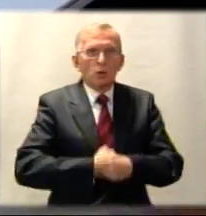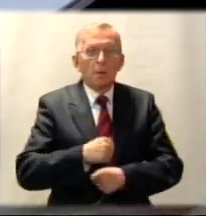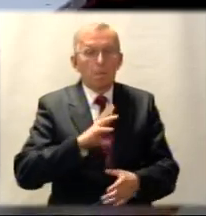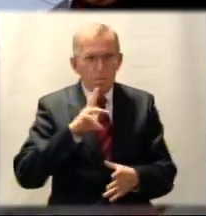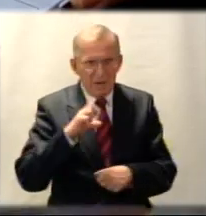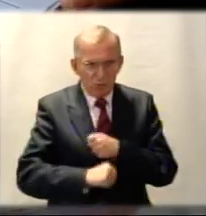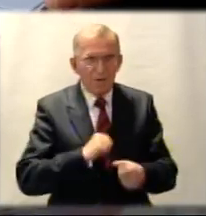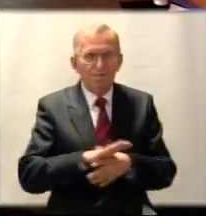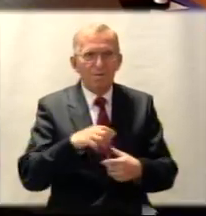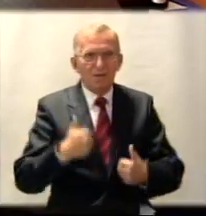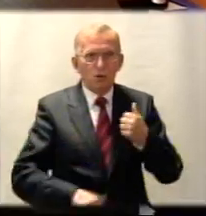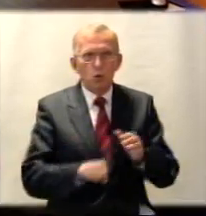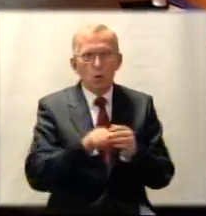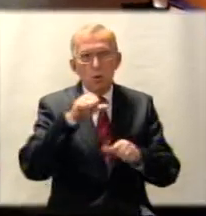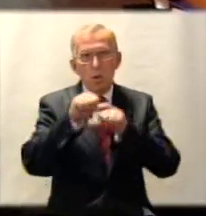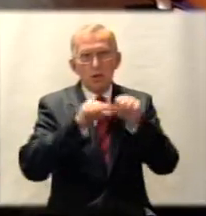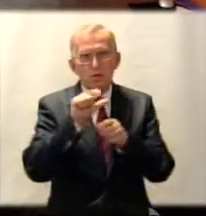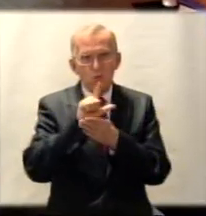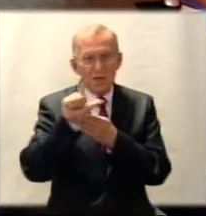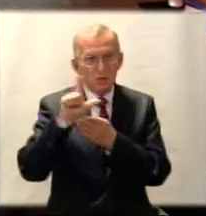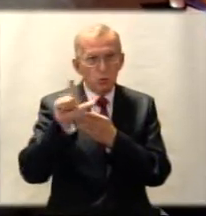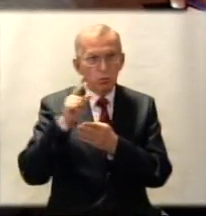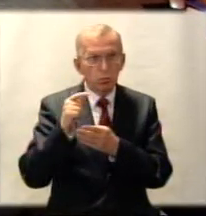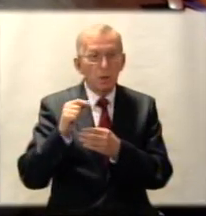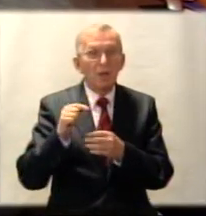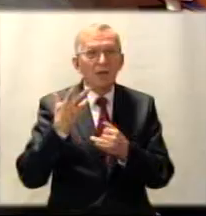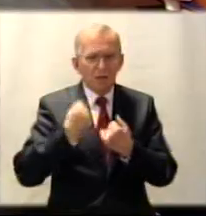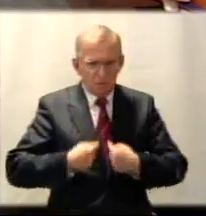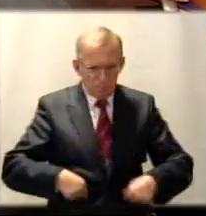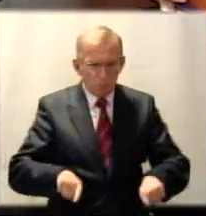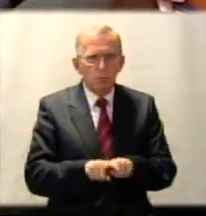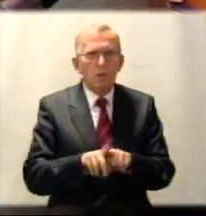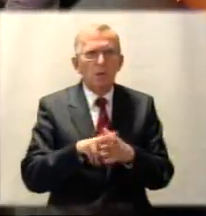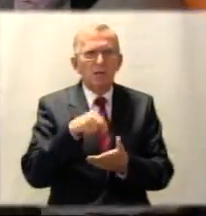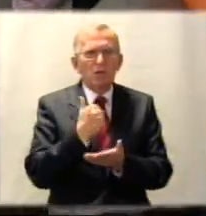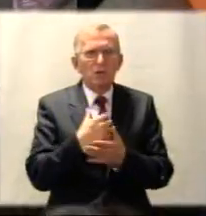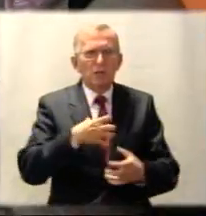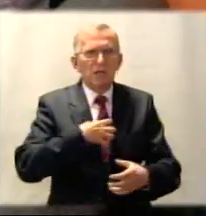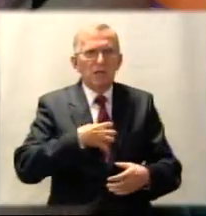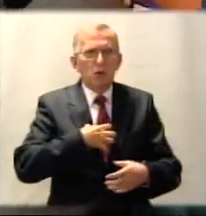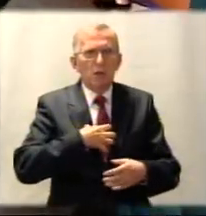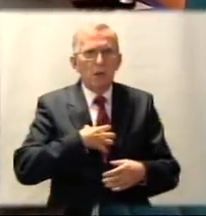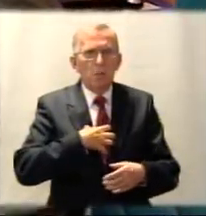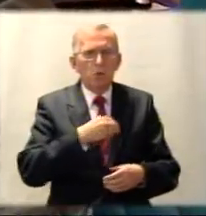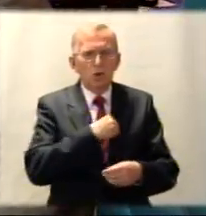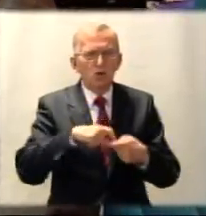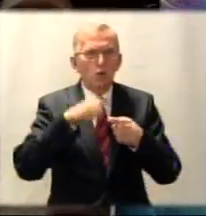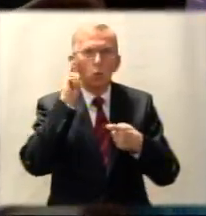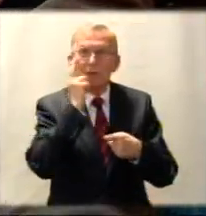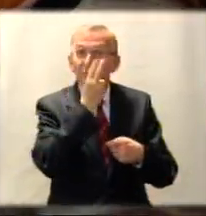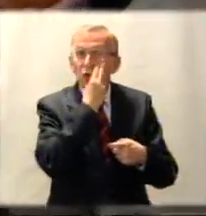Pracowałem w tym zawodzie od lat 12. Realizuję się na stanowisku dyrektora Polskiego Związku Niewidomych.